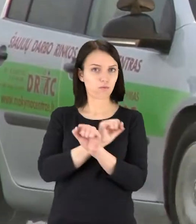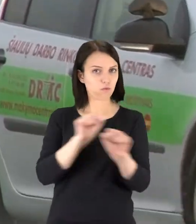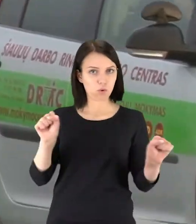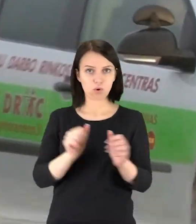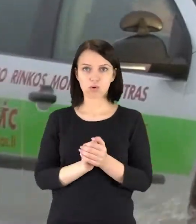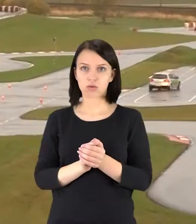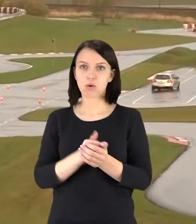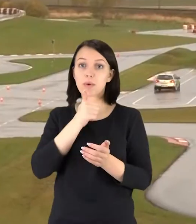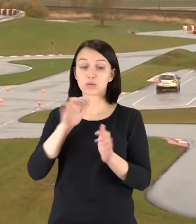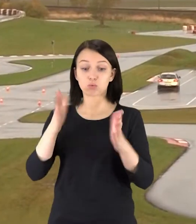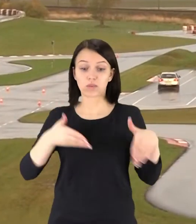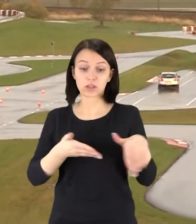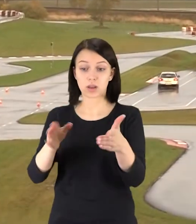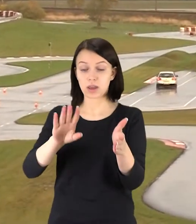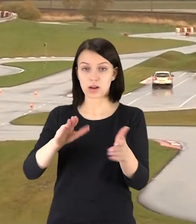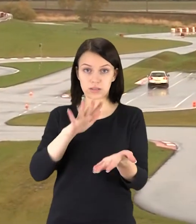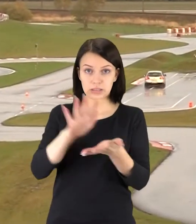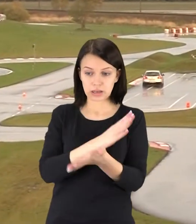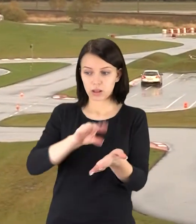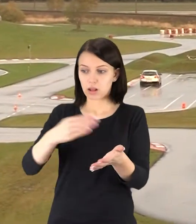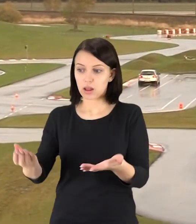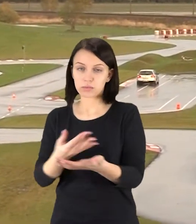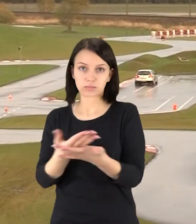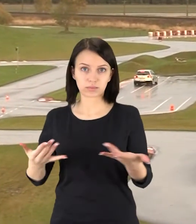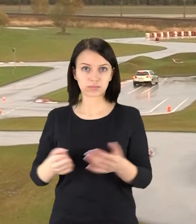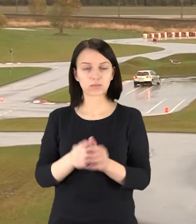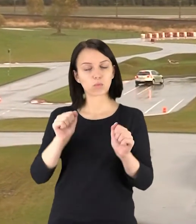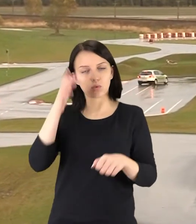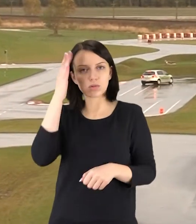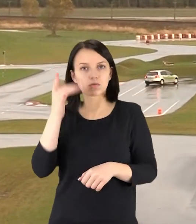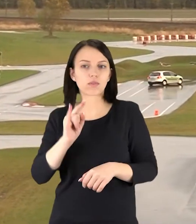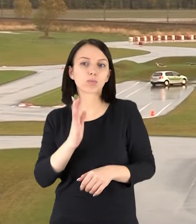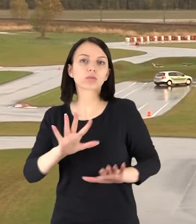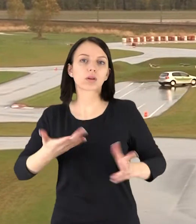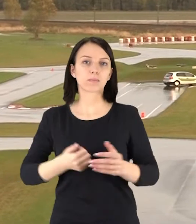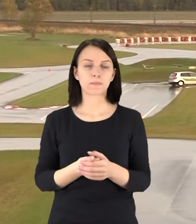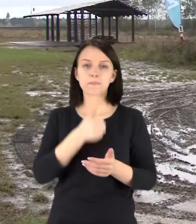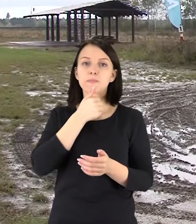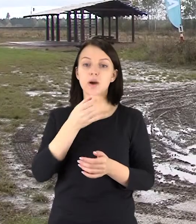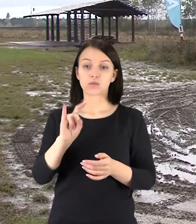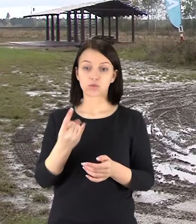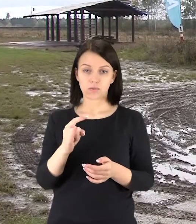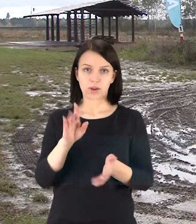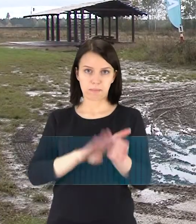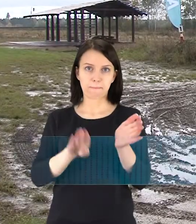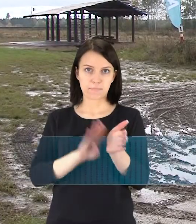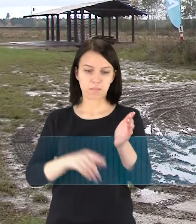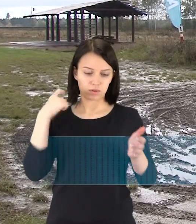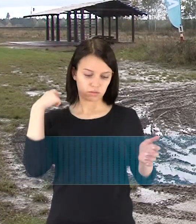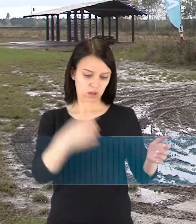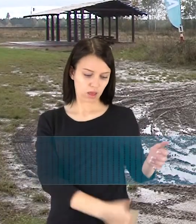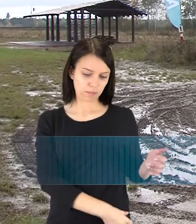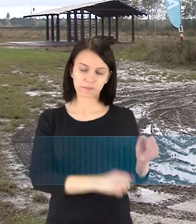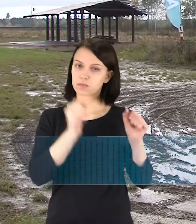o jeigu štai tokias situacijas lydžiame kelyje, galima tik įsivaizduoti, kuo tai gali baigtis vaikams. Vaikas prisiektas su augusiu